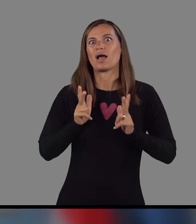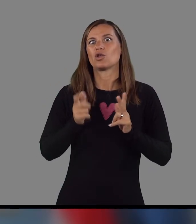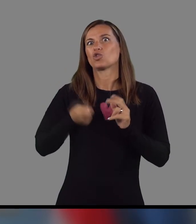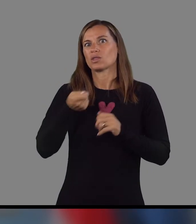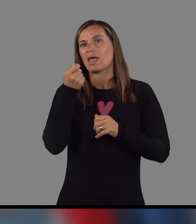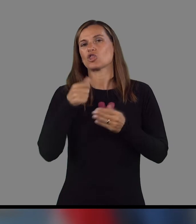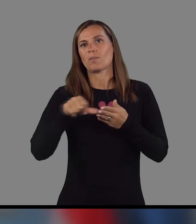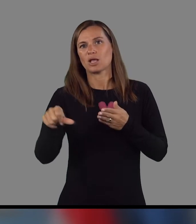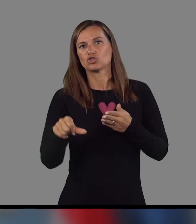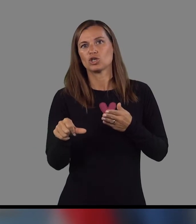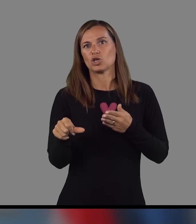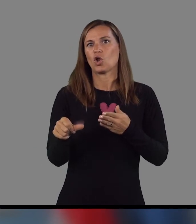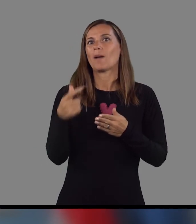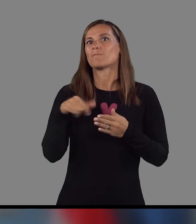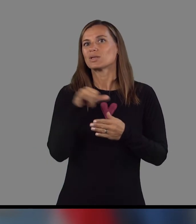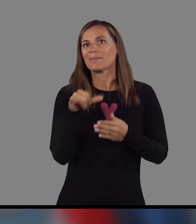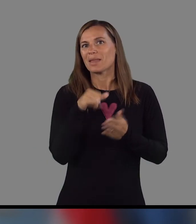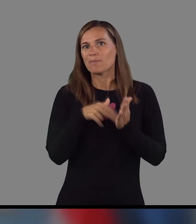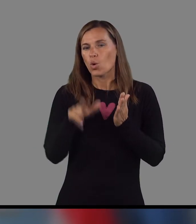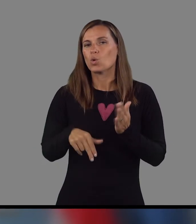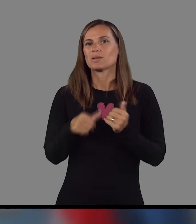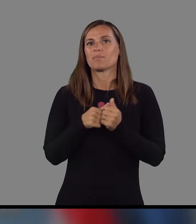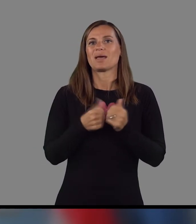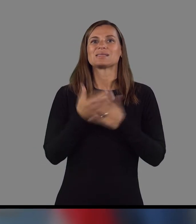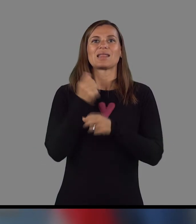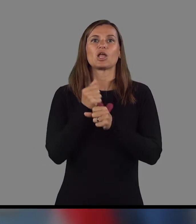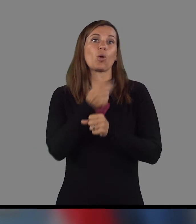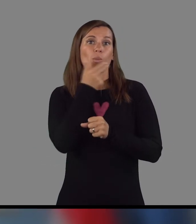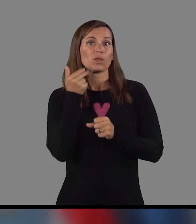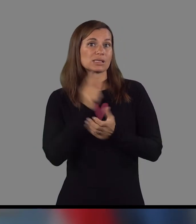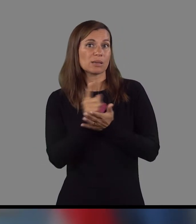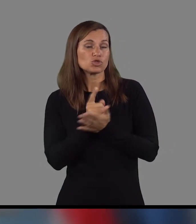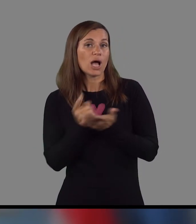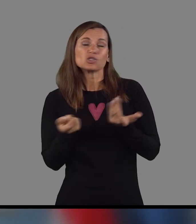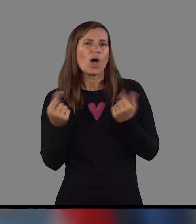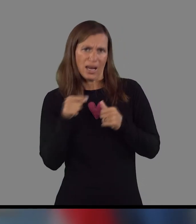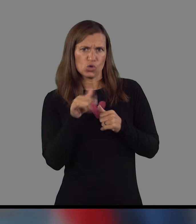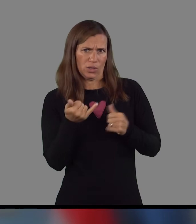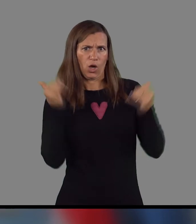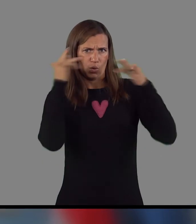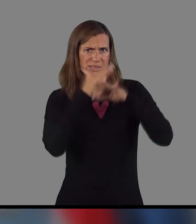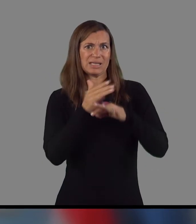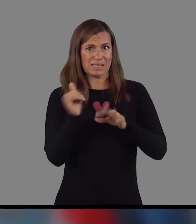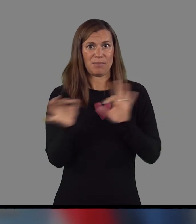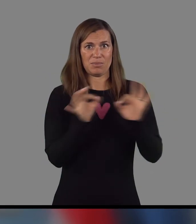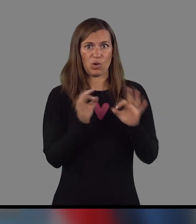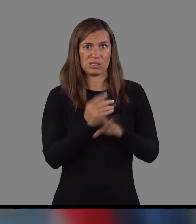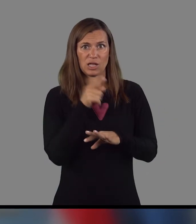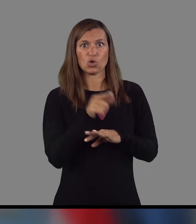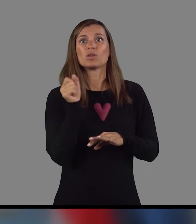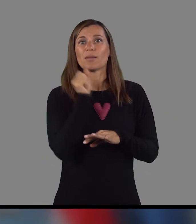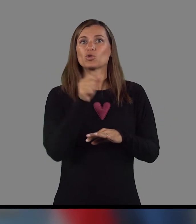pričakovalo dodatno plačilo, ne vem, podjemne pogodbe za delo v popovdanskem času. Ali tukaj je nek konsens, je